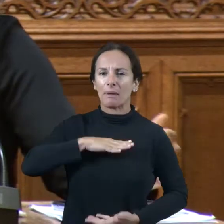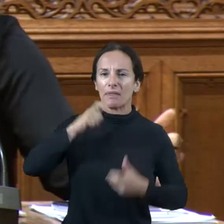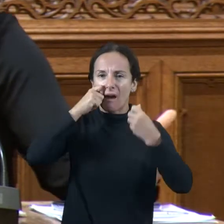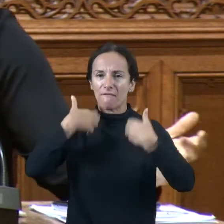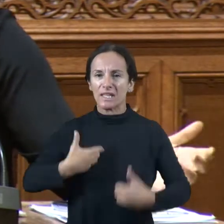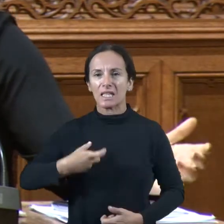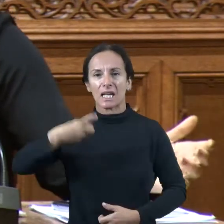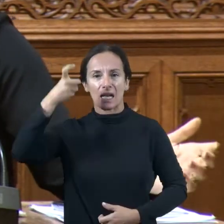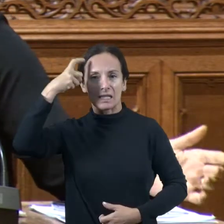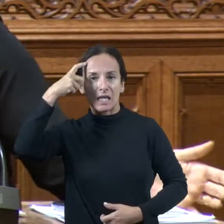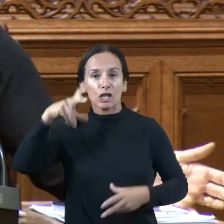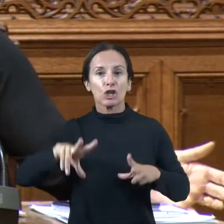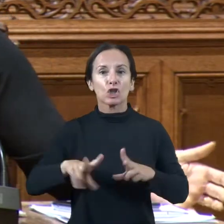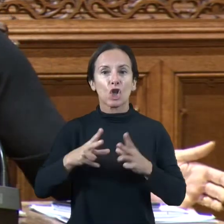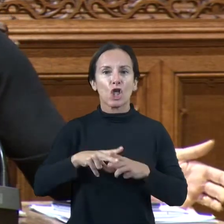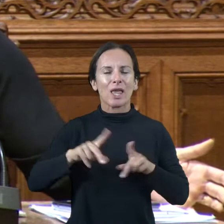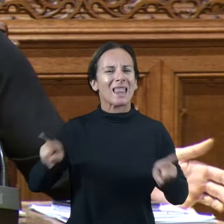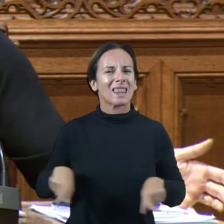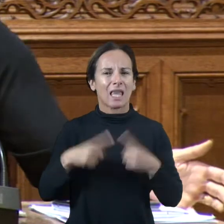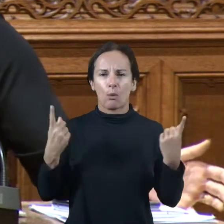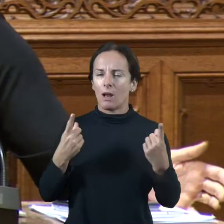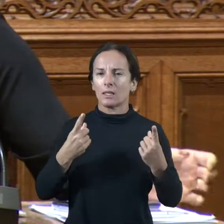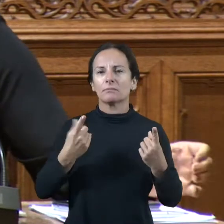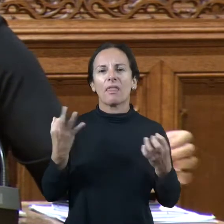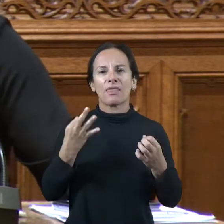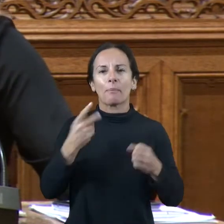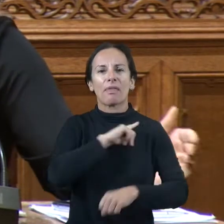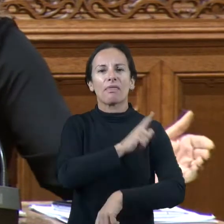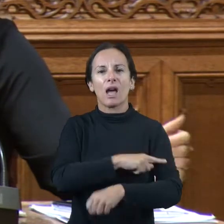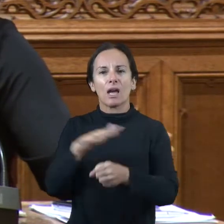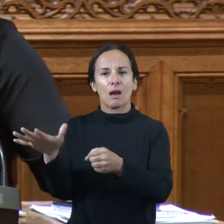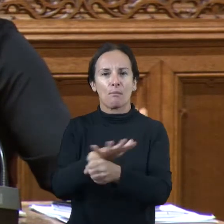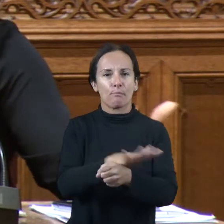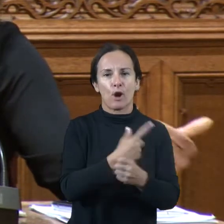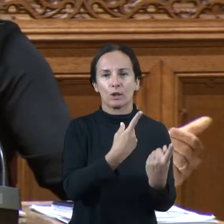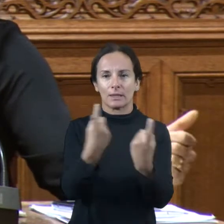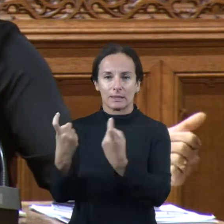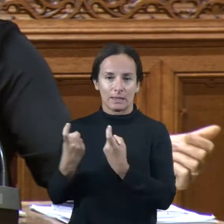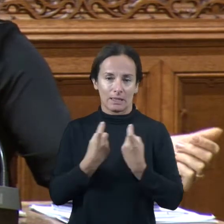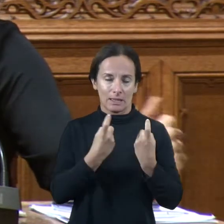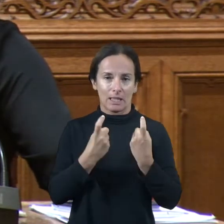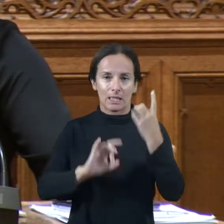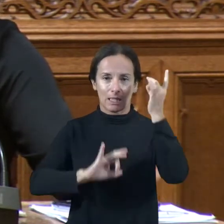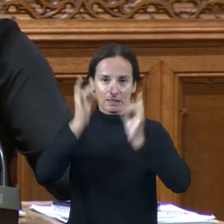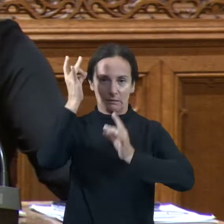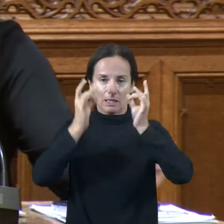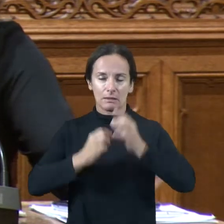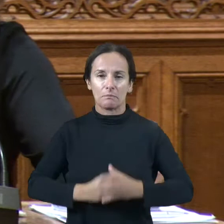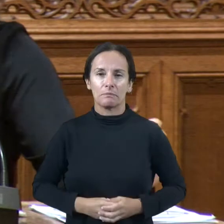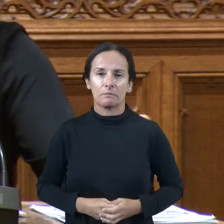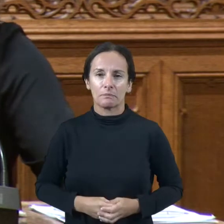que puguin tenir, el que se pretén és que se donin unes respostes a sa demanda i sa necessitat d'activitats, no?